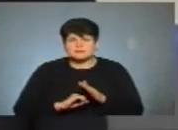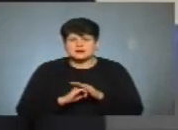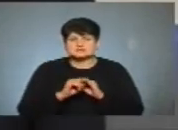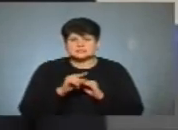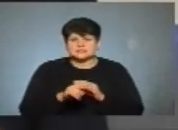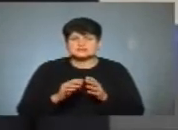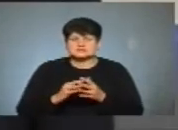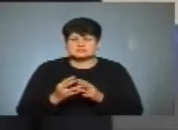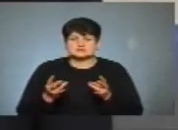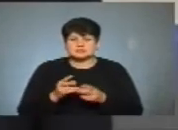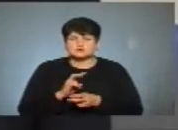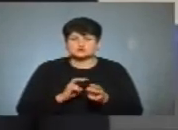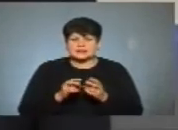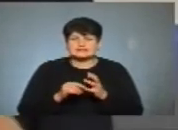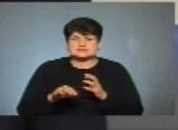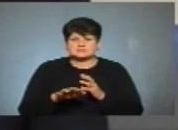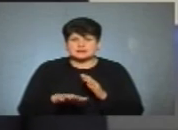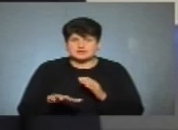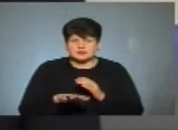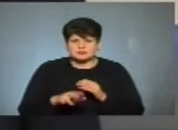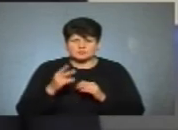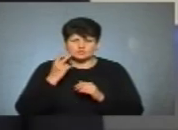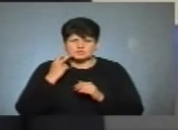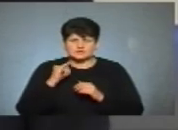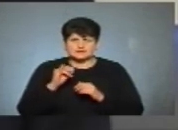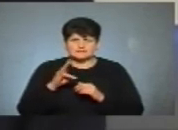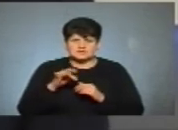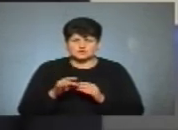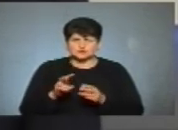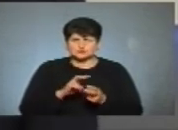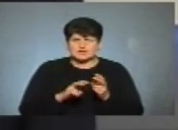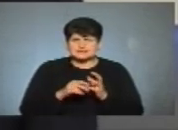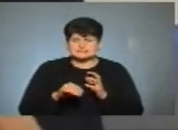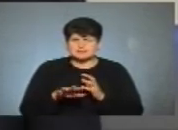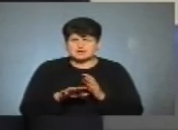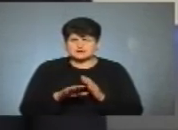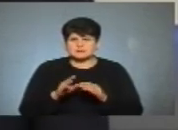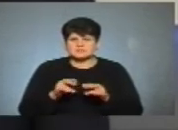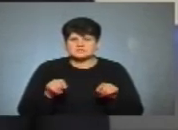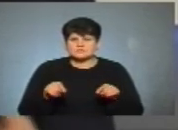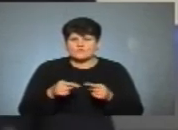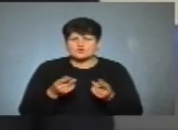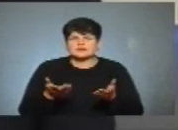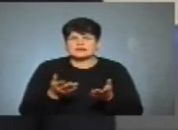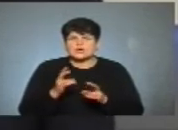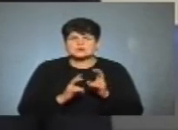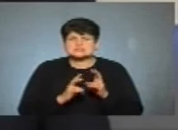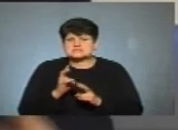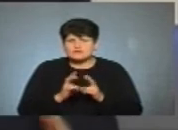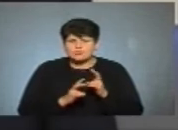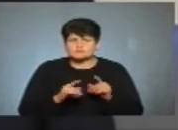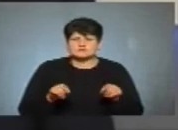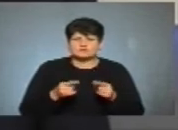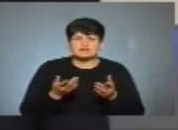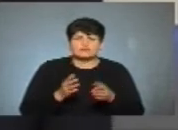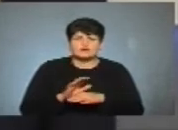сіл треба шукати земельні ділянки, тому що постійно інвестори шукають земельні ділянки під створення якихось заводів, під створення